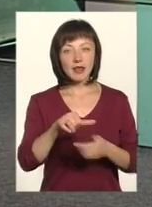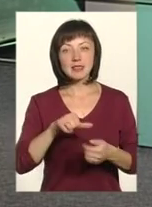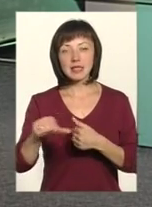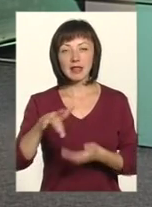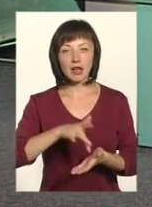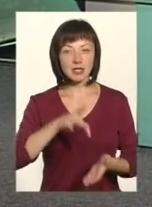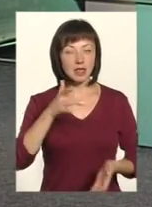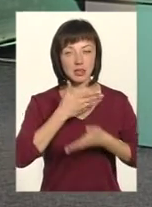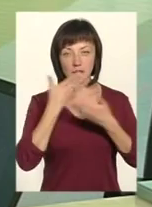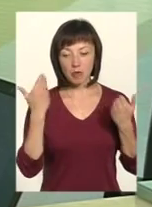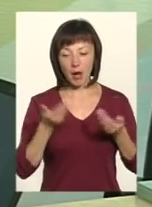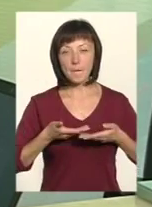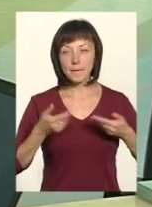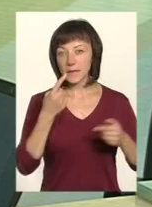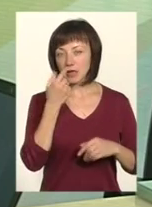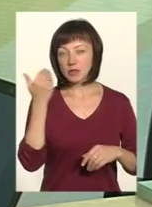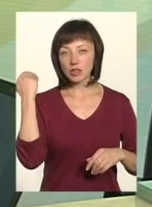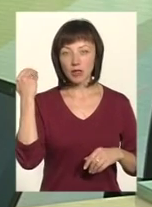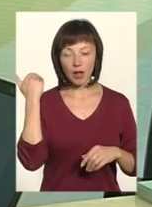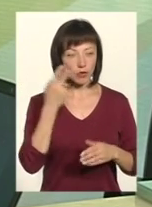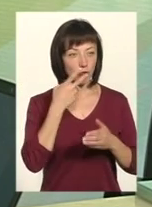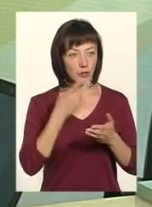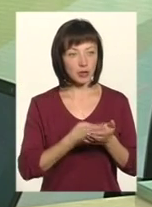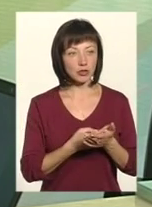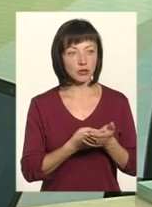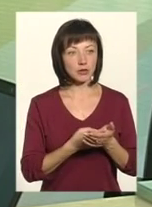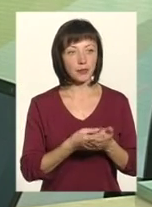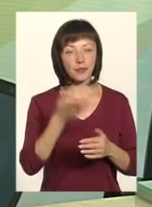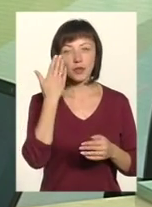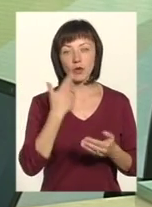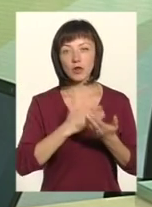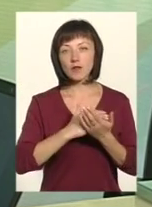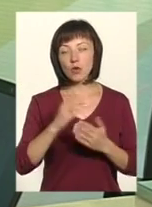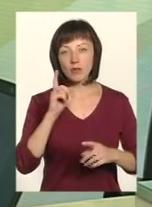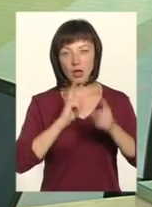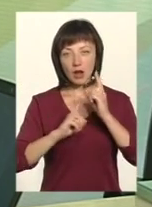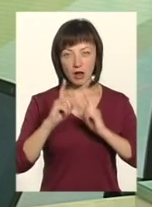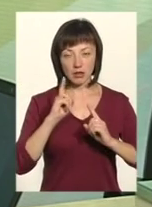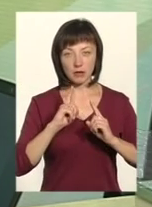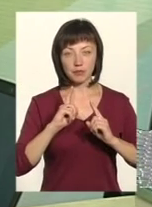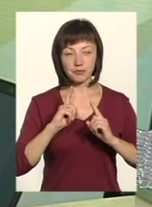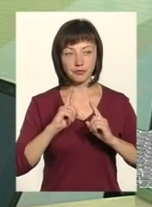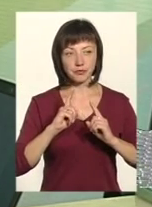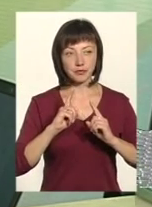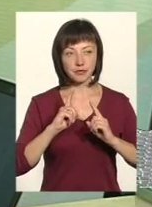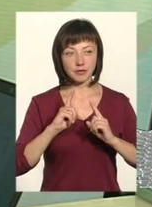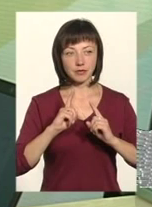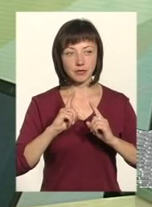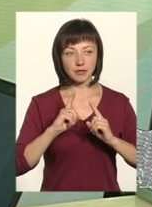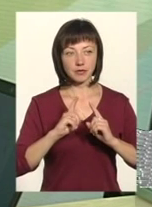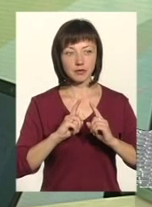Ми бачили нещодавно, ось буквально, коли Верховна Рада, долаючи певні